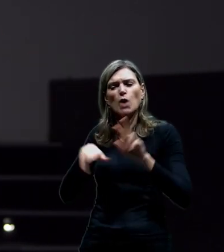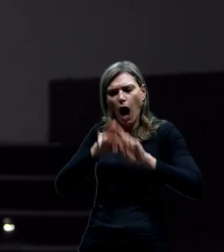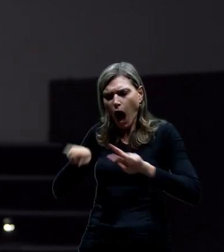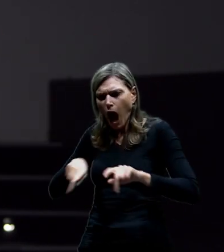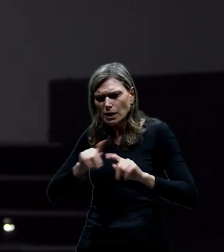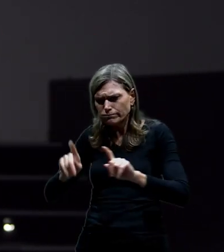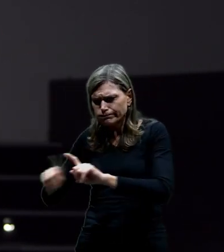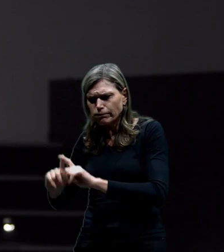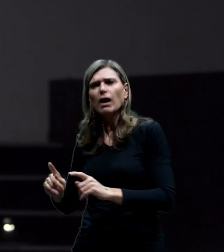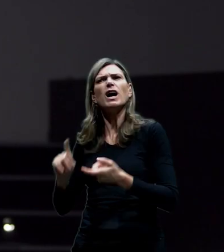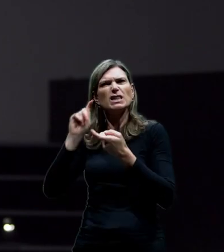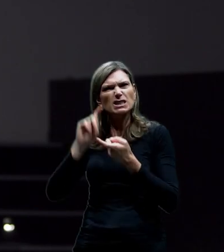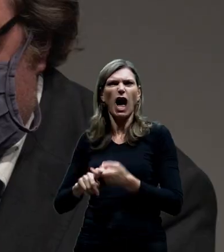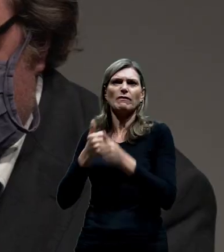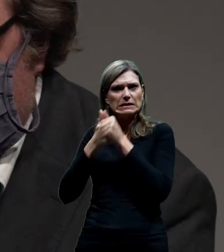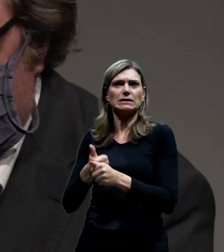suvku a